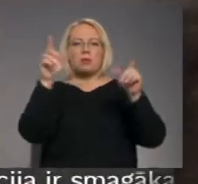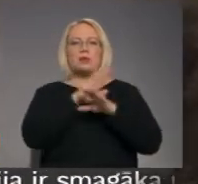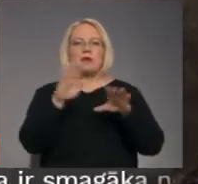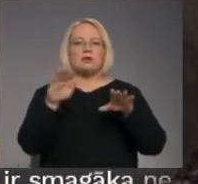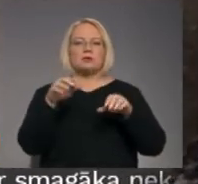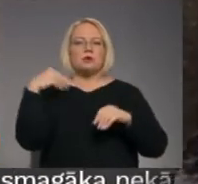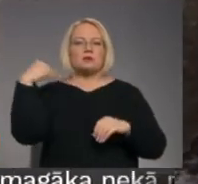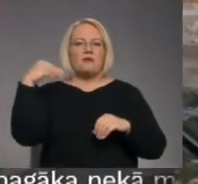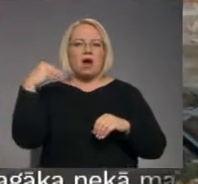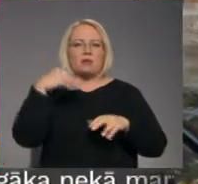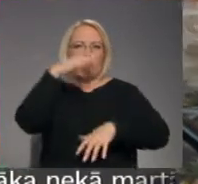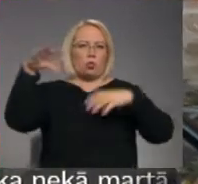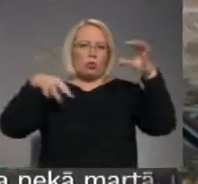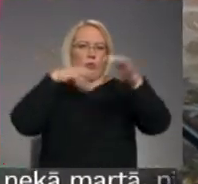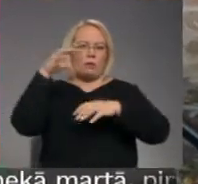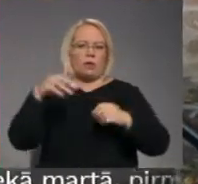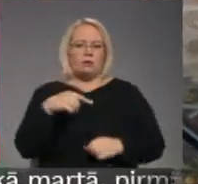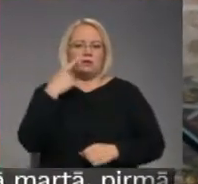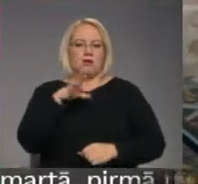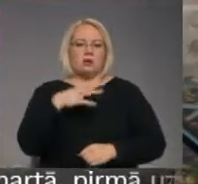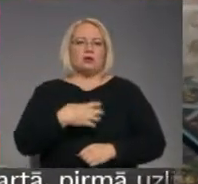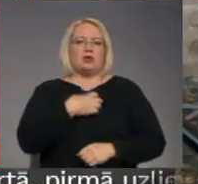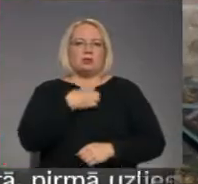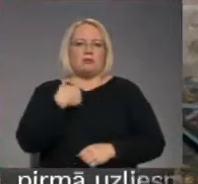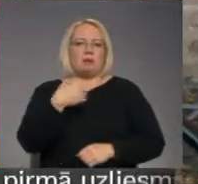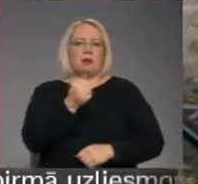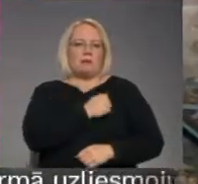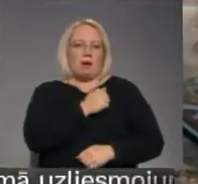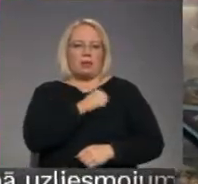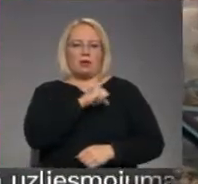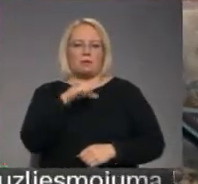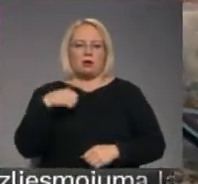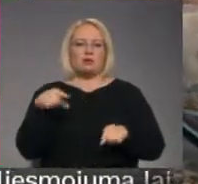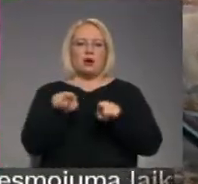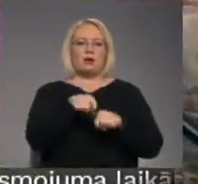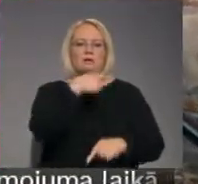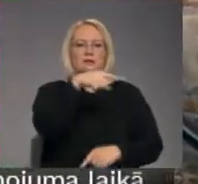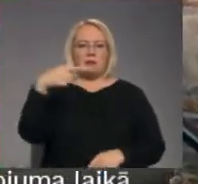dūmiem. Diezgan šausmīgs, man bija pašai bēles, gan mammai, gan visiem pārējiem,